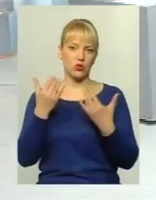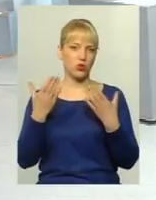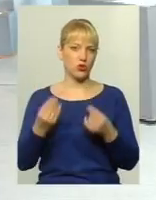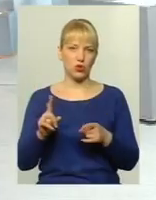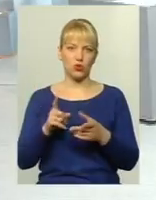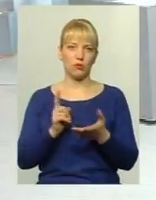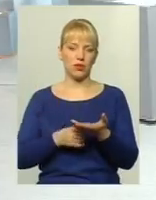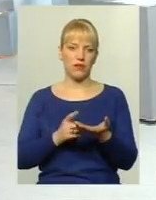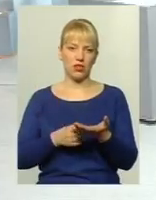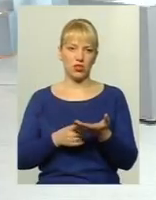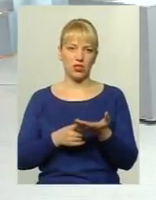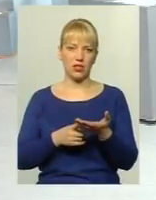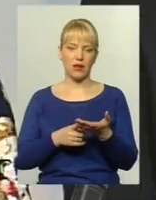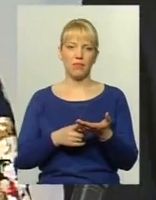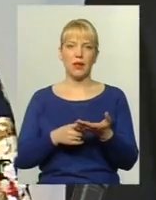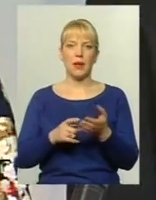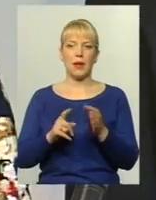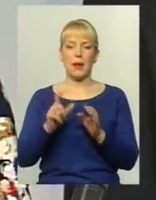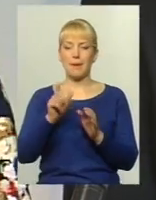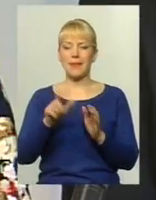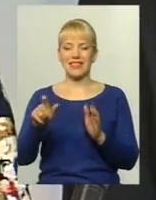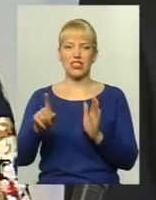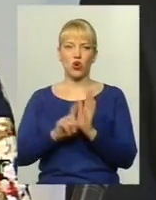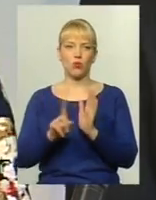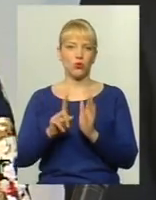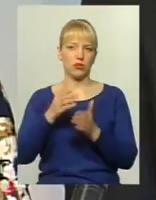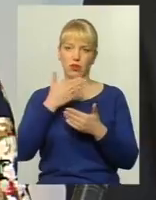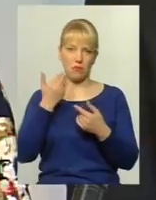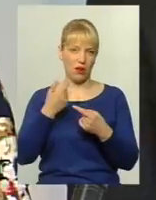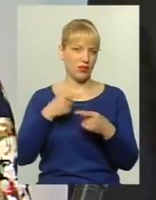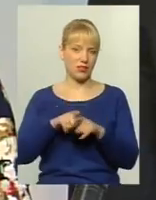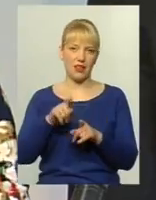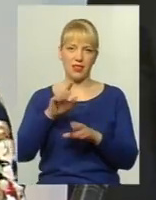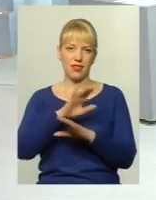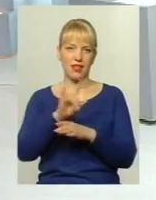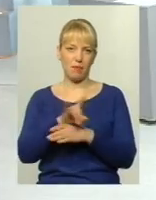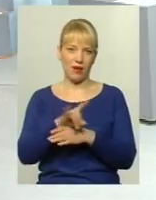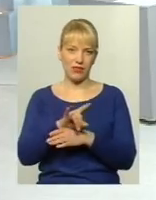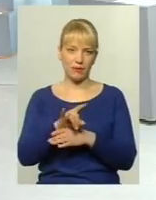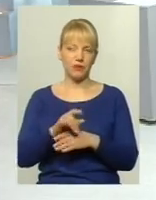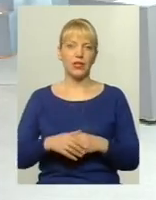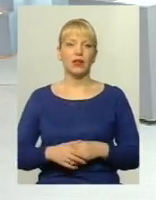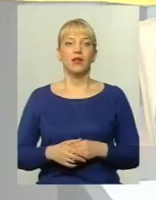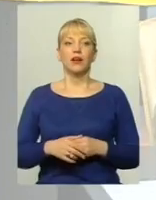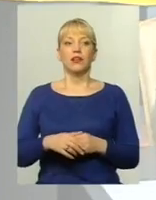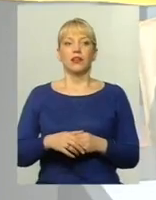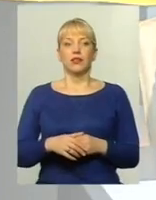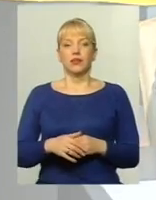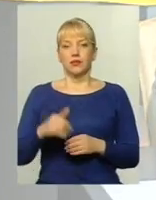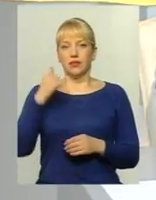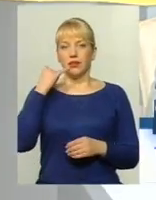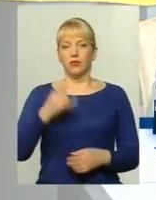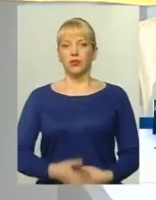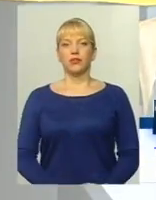підтвердження пасажиропотоку немає, це неправильно. Тому що в березні місці проводилось обстеження. Дякую за відповідь. 61-90